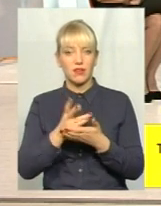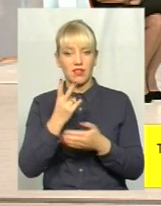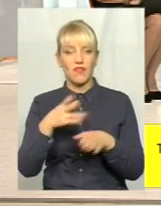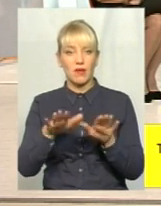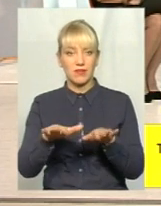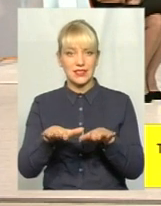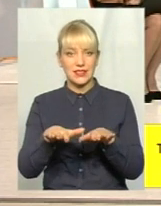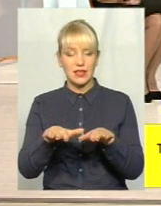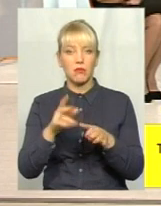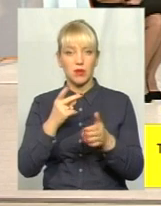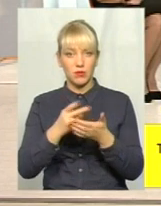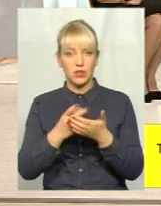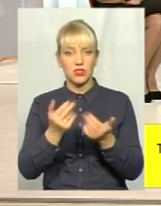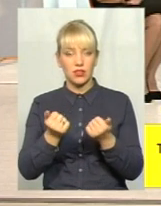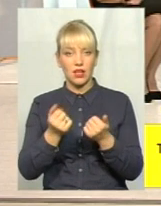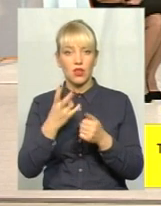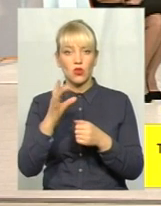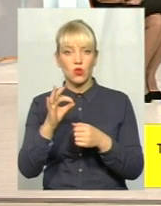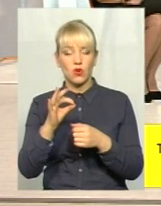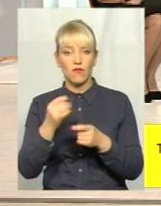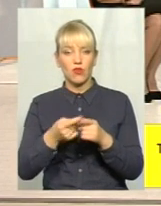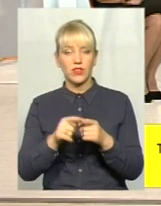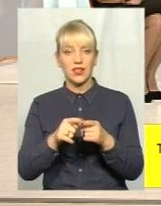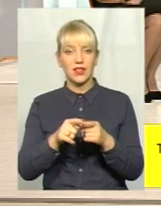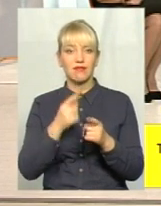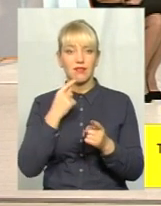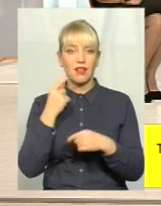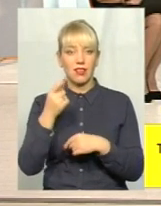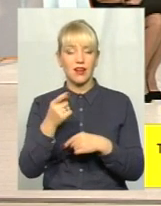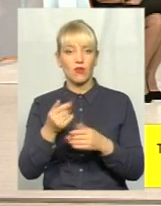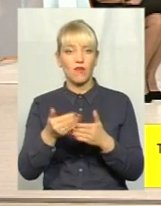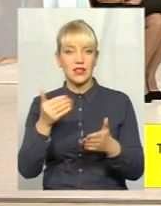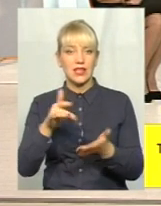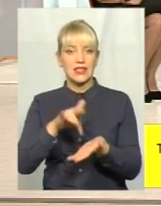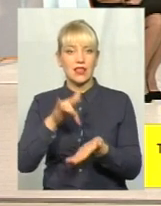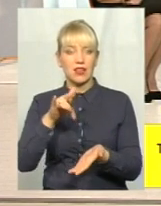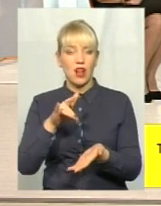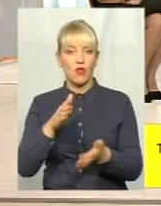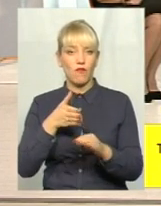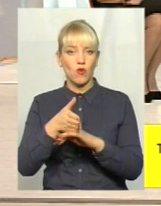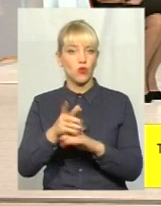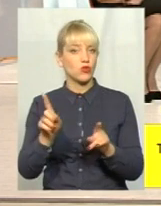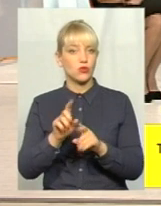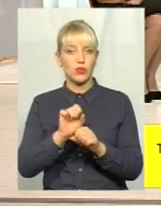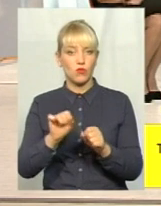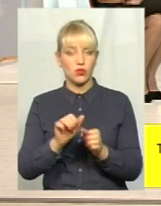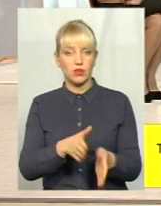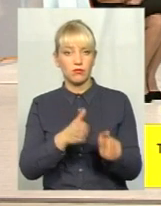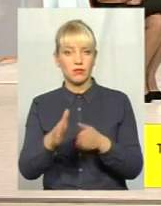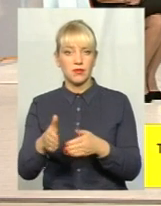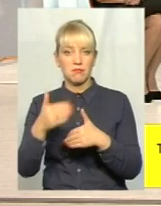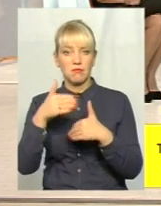перебачені, але вони настільки далеко від того центрального обходу, в жаль, можна їх ближче